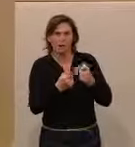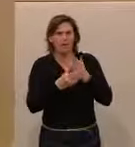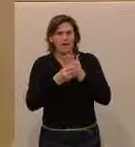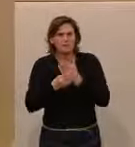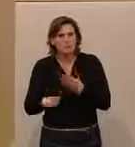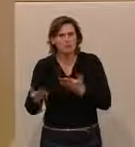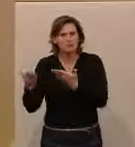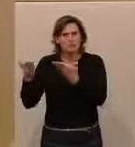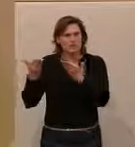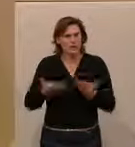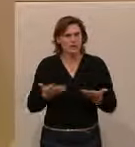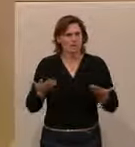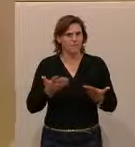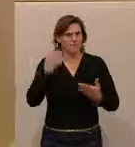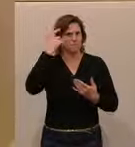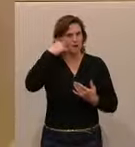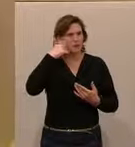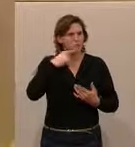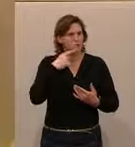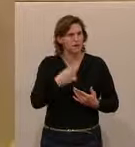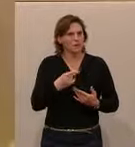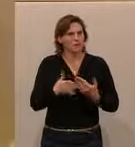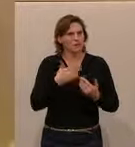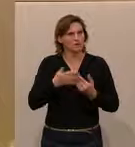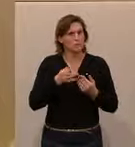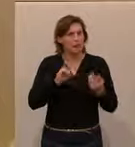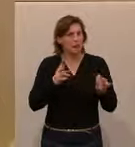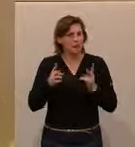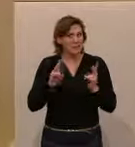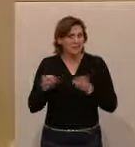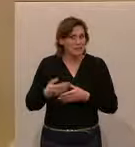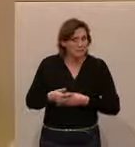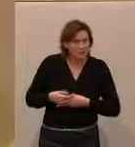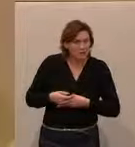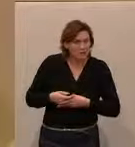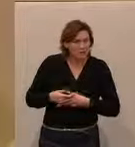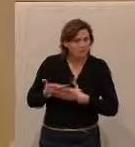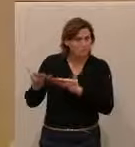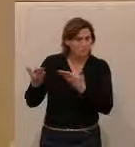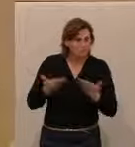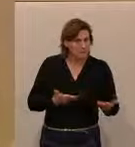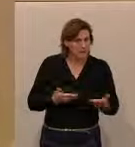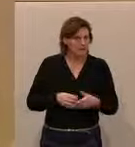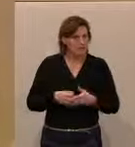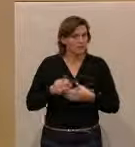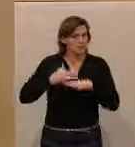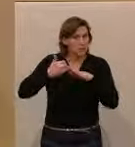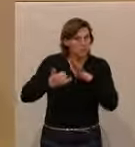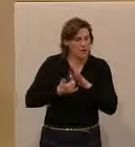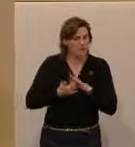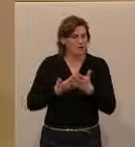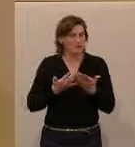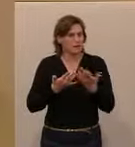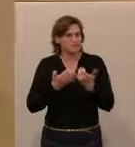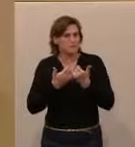eingebracht? Haben sie eingebracht Alternativen? Haben sie eingebracht Projekte, wie